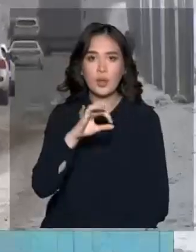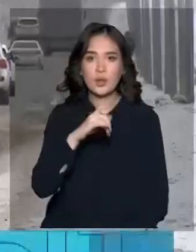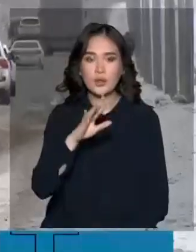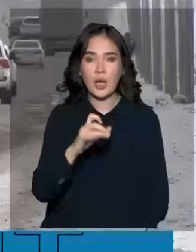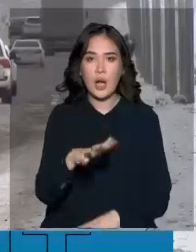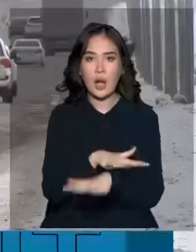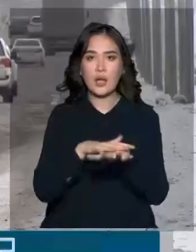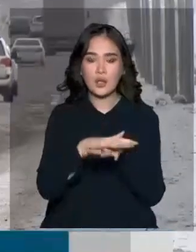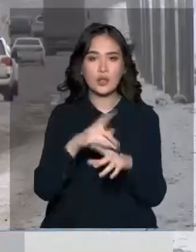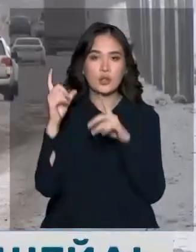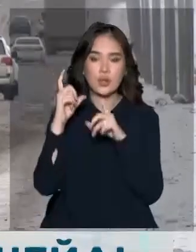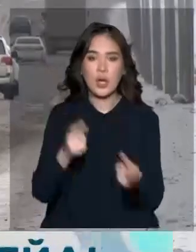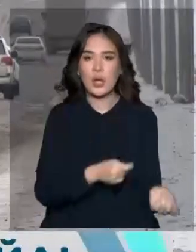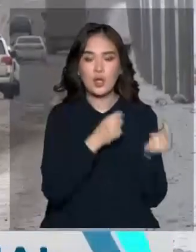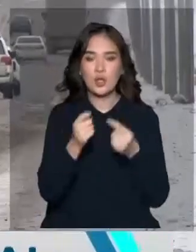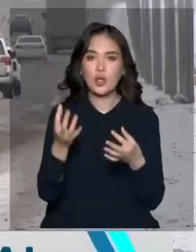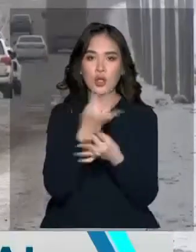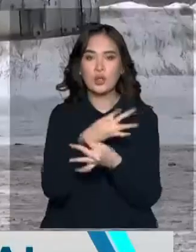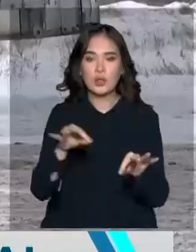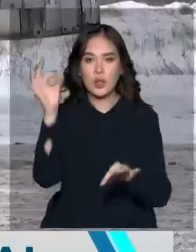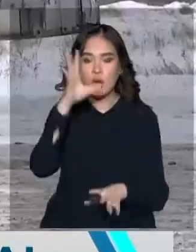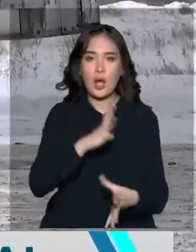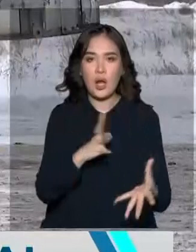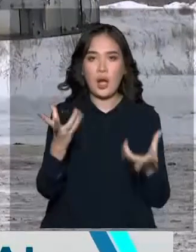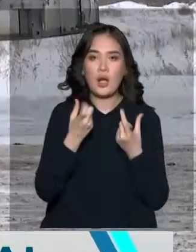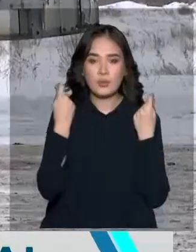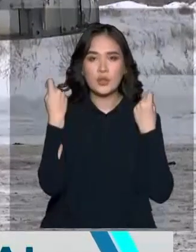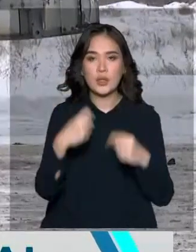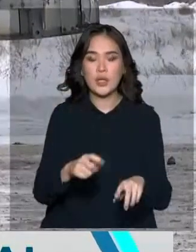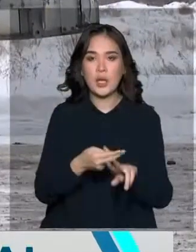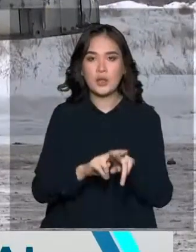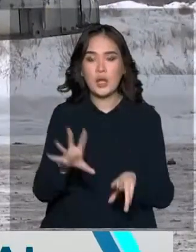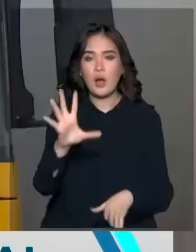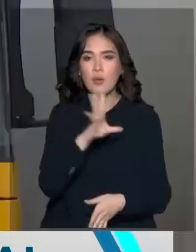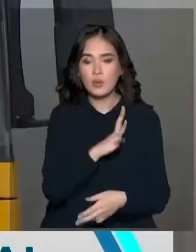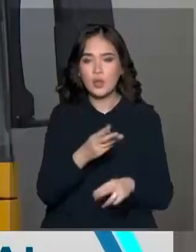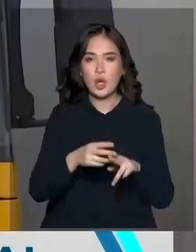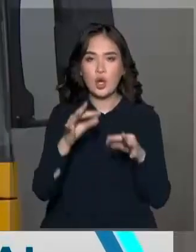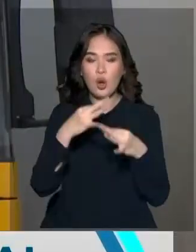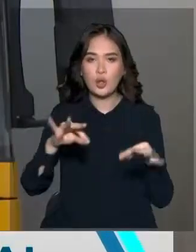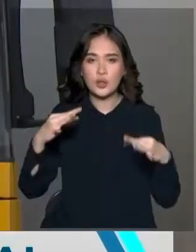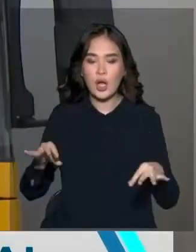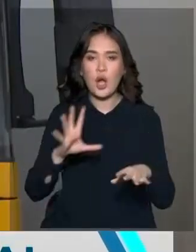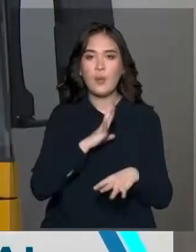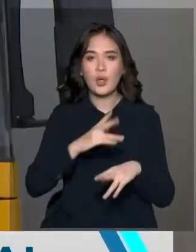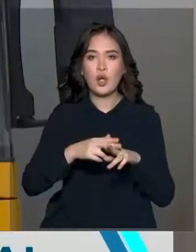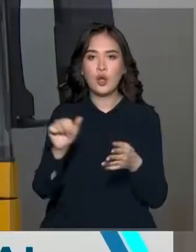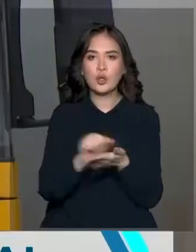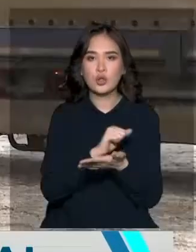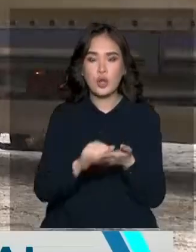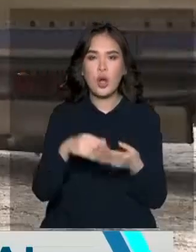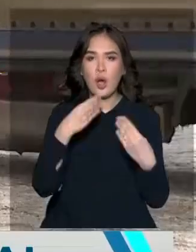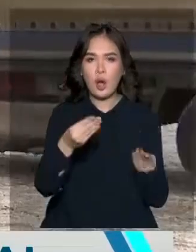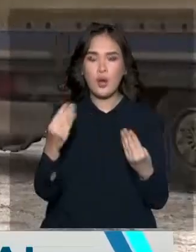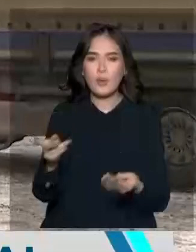Қалғаралық жүктас малының рұқсатын жөн жолсықсыз алып сататындар көбейген. Бұдан бұрынғы рұқсат беру жүйесіндегі құжат кім көрінгенінің